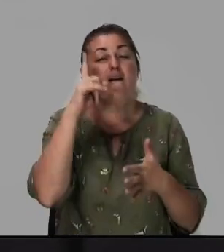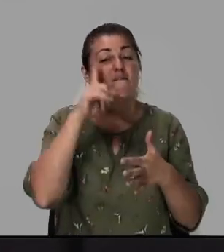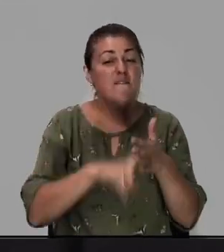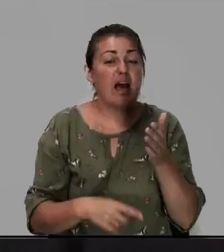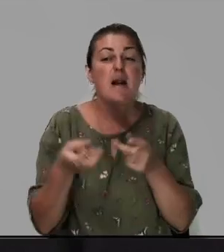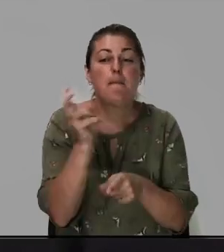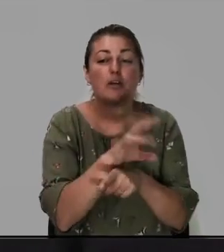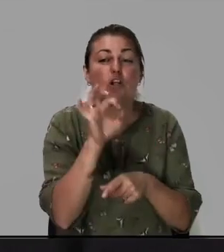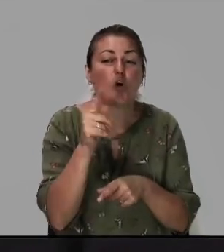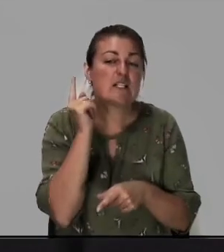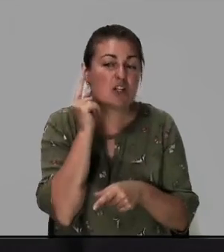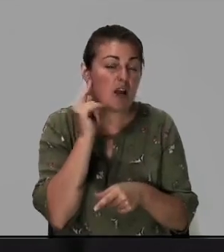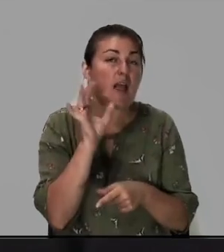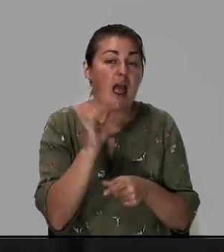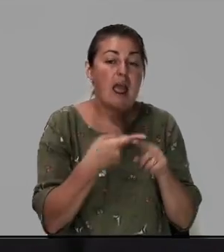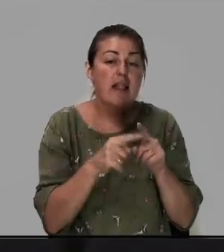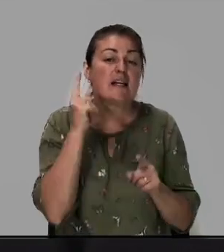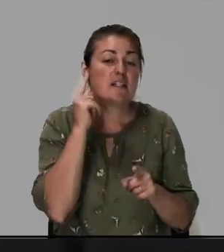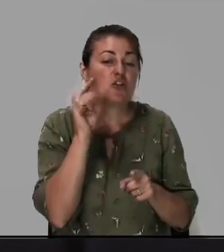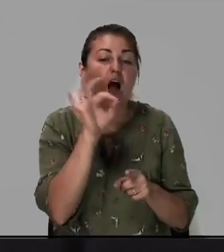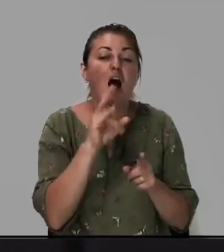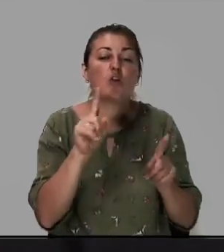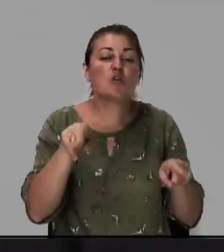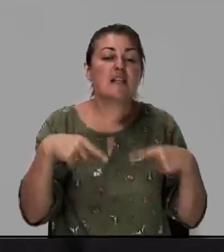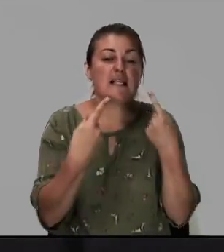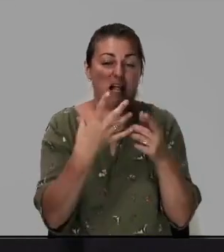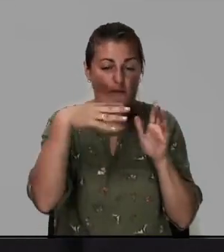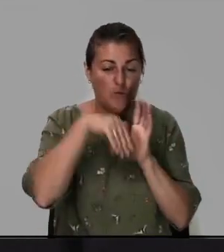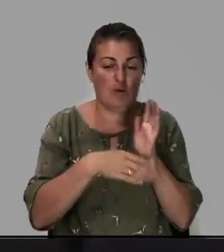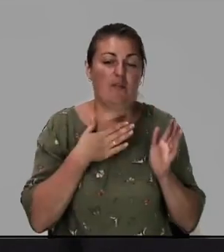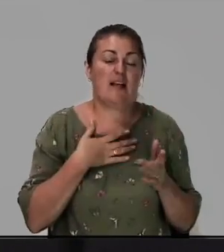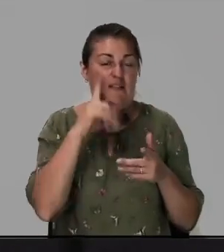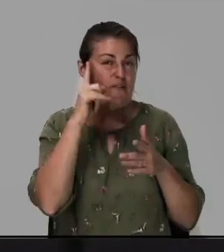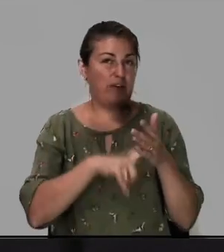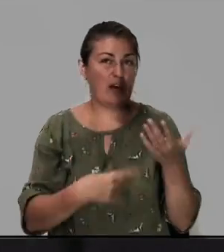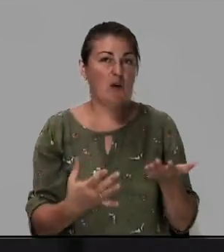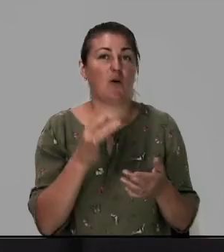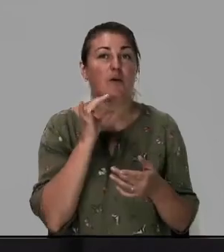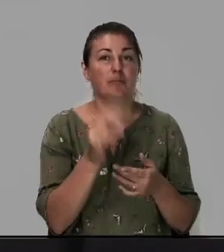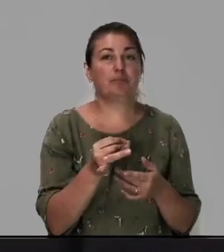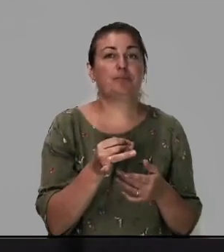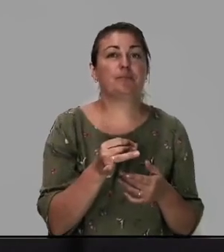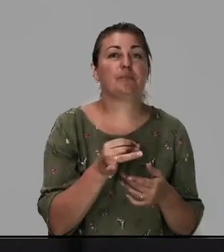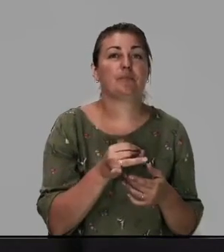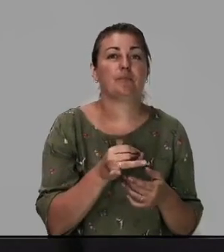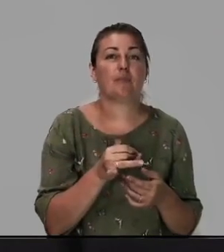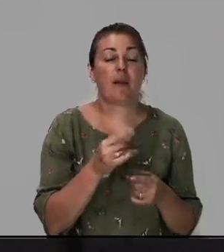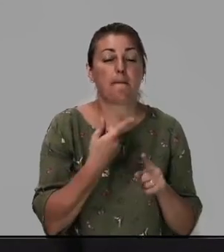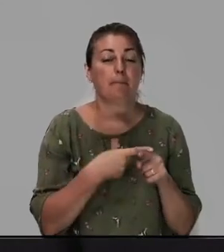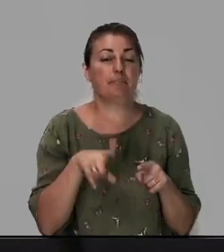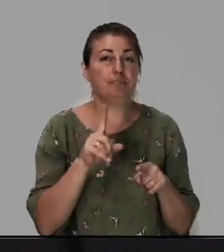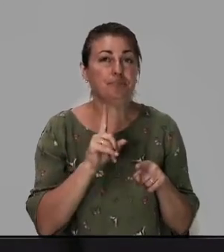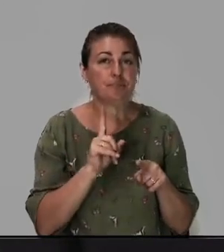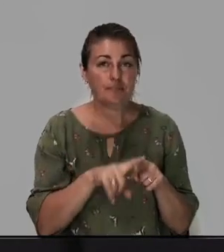отслышанья, и это слышание, оно создало в нас веру. Вот. И поэтому